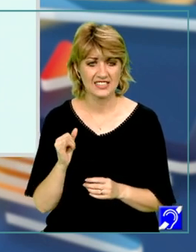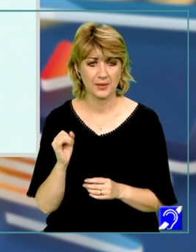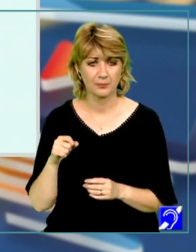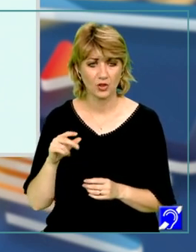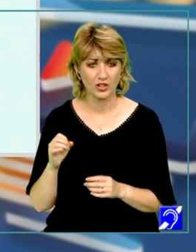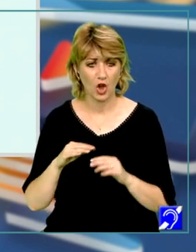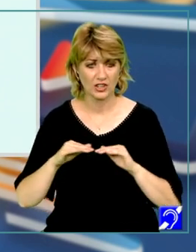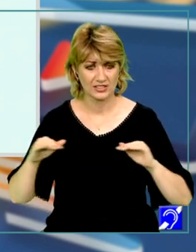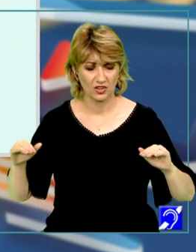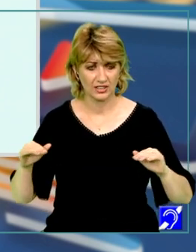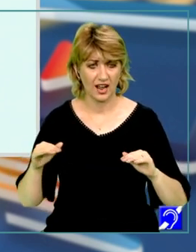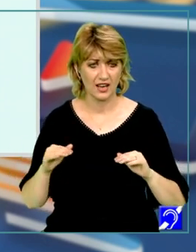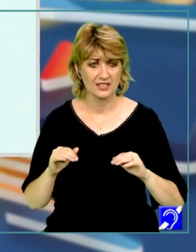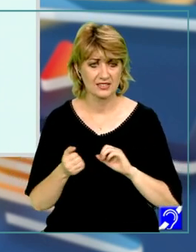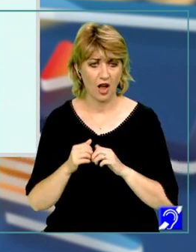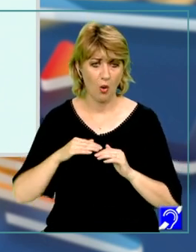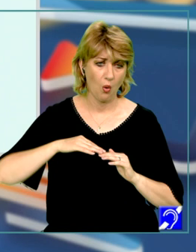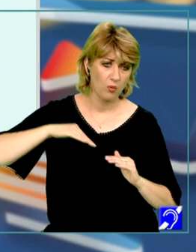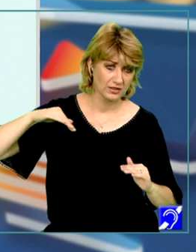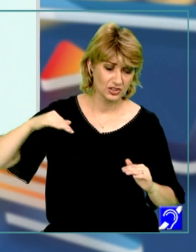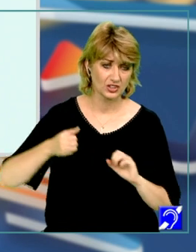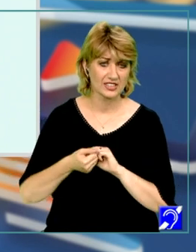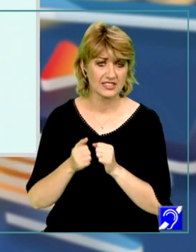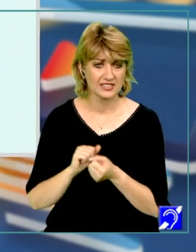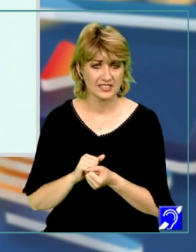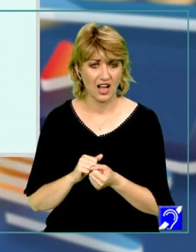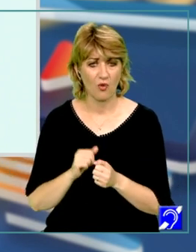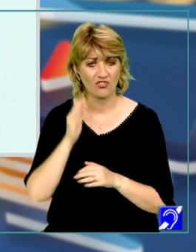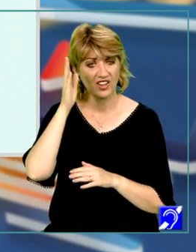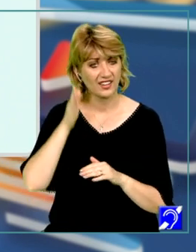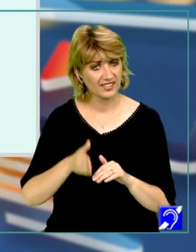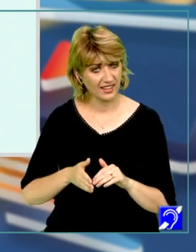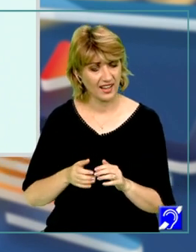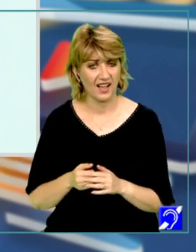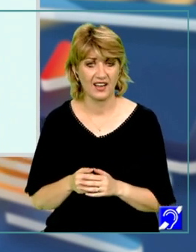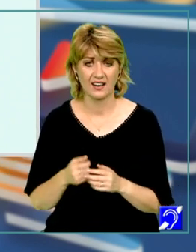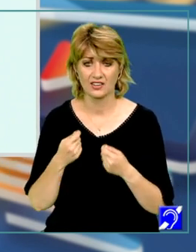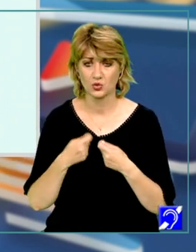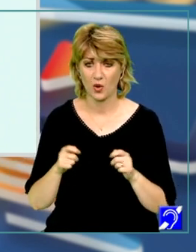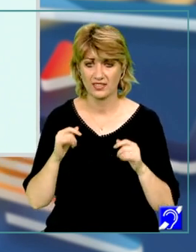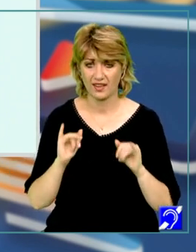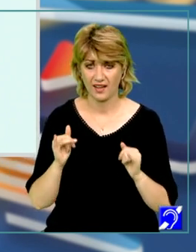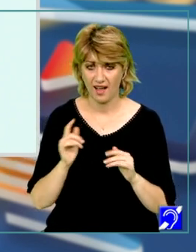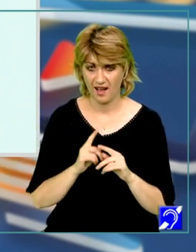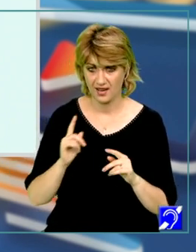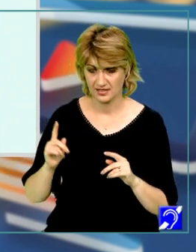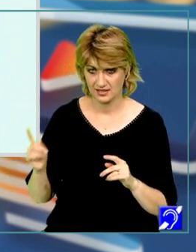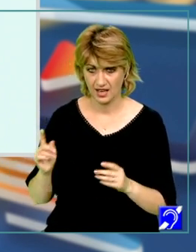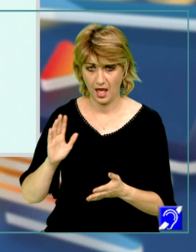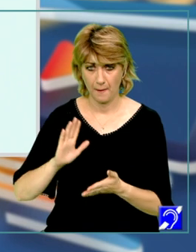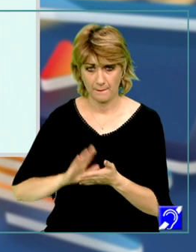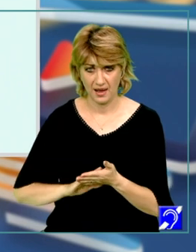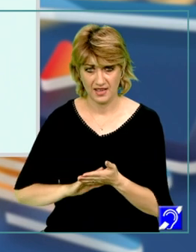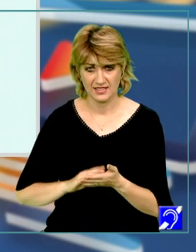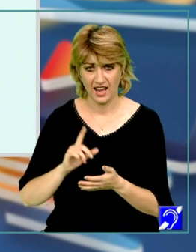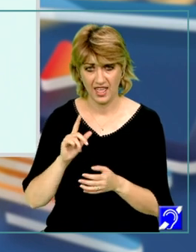vorbi de asimptote oblice, putem vorbi de asimptote verticale, în toate cazurile la bază fiind studiul